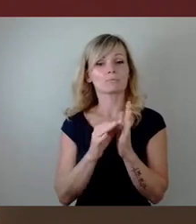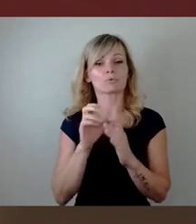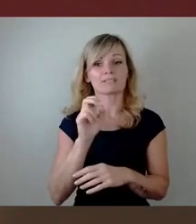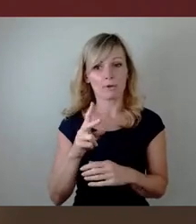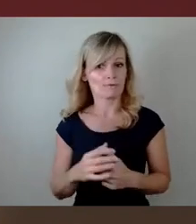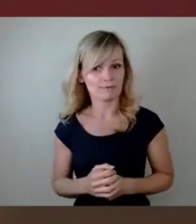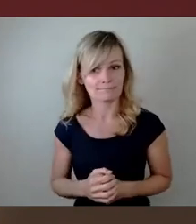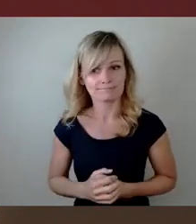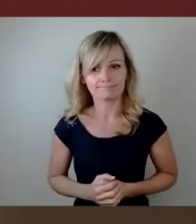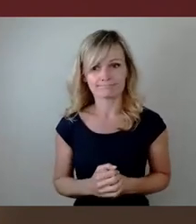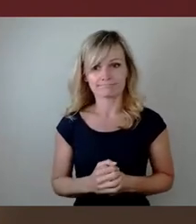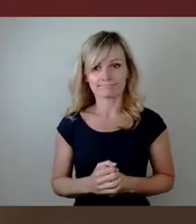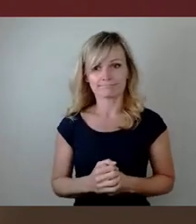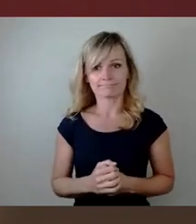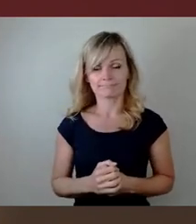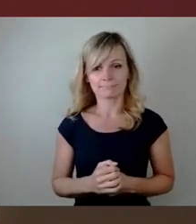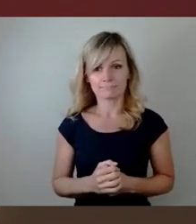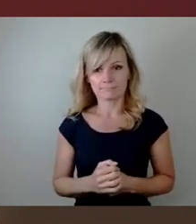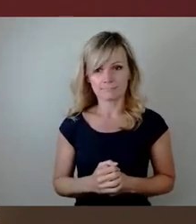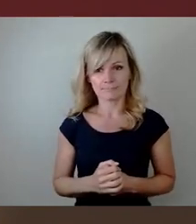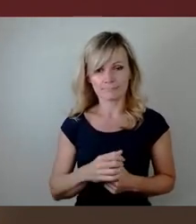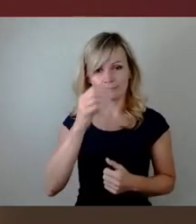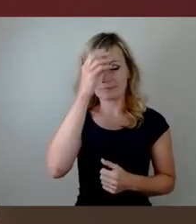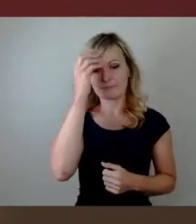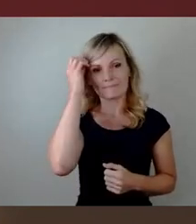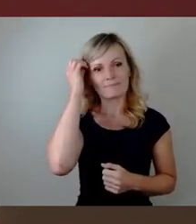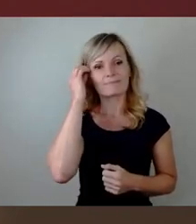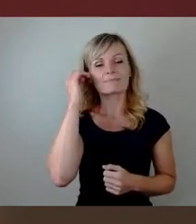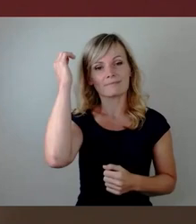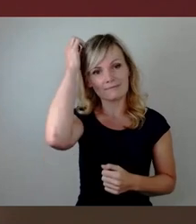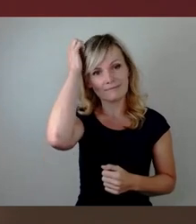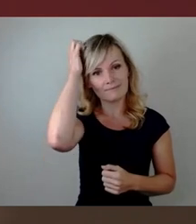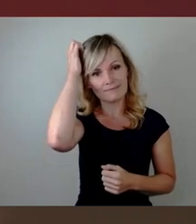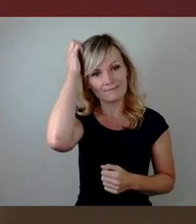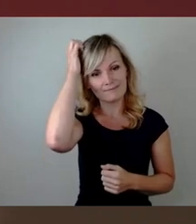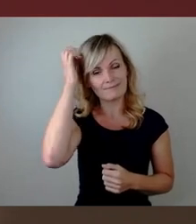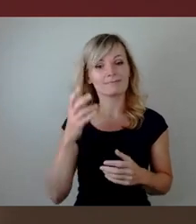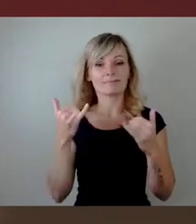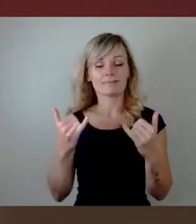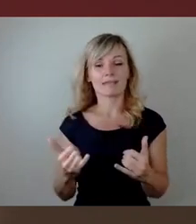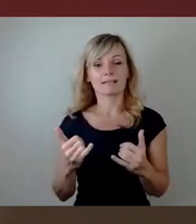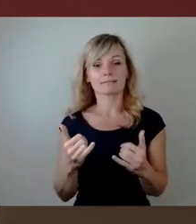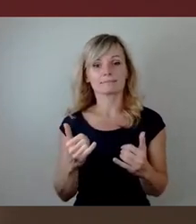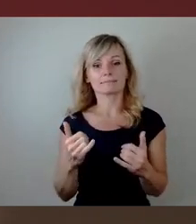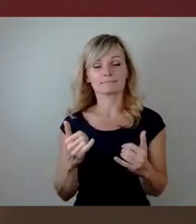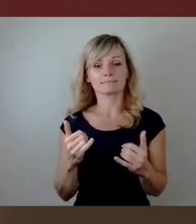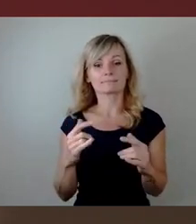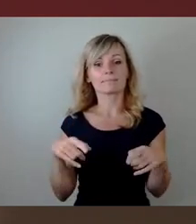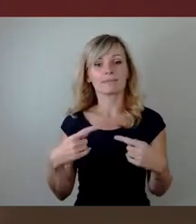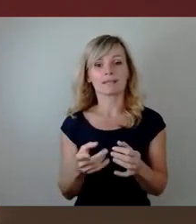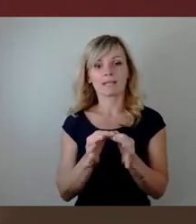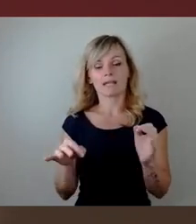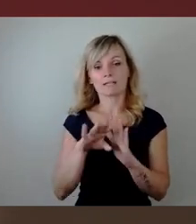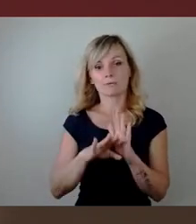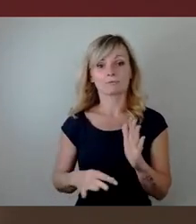Dann kommen wir jetzt zum nächsten Tagesordnungspunkt, das wäre Nummer